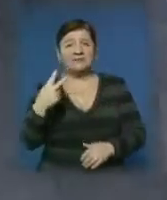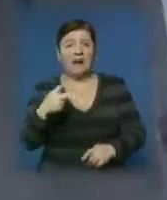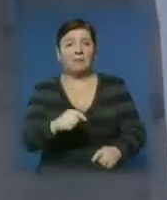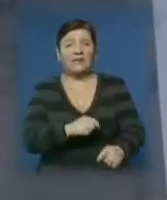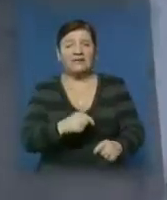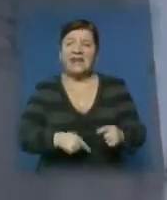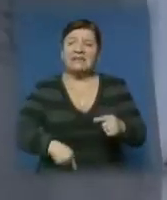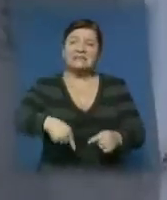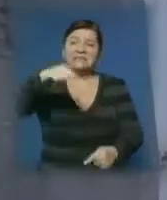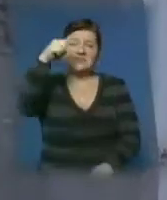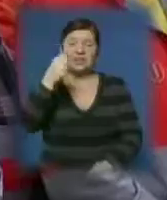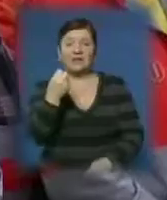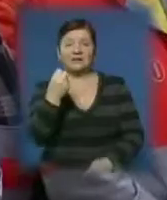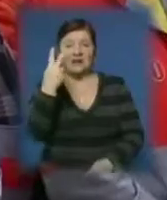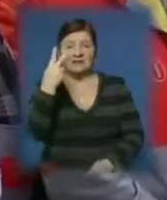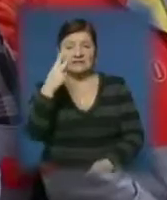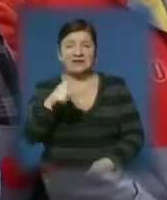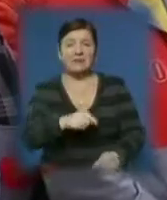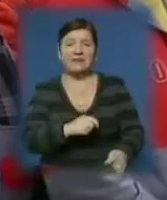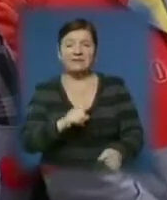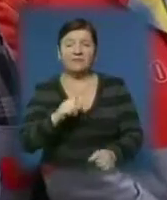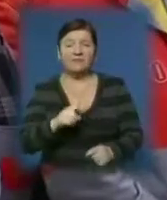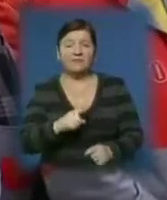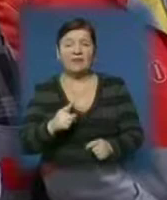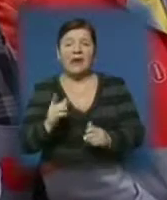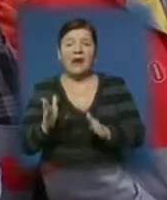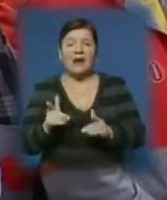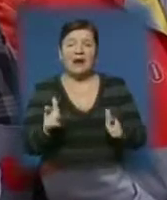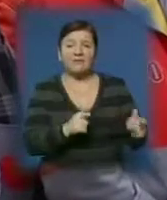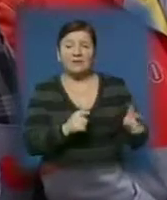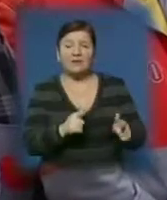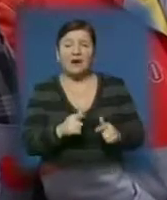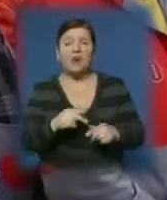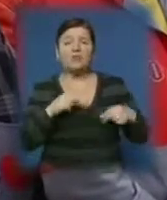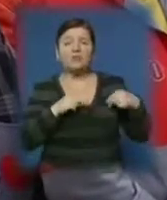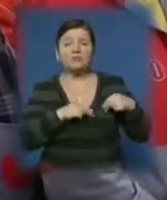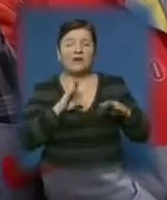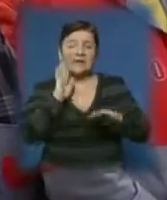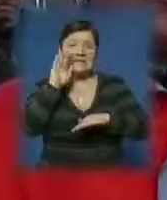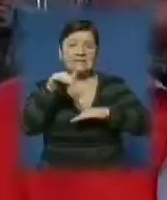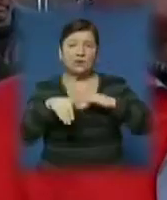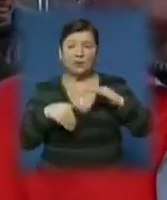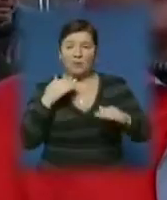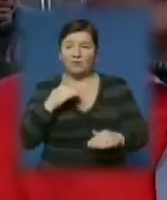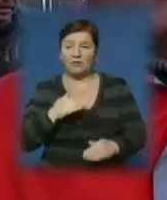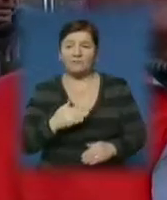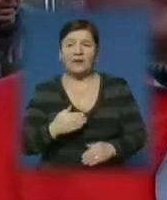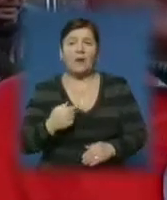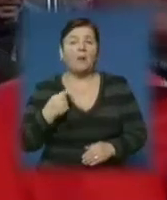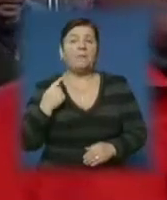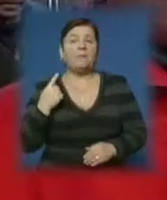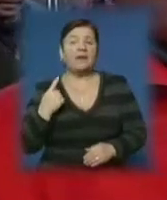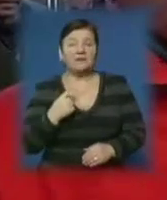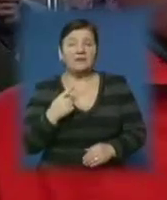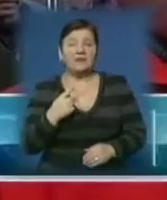вишки він буде 12 метрів. Щоб не відставати від графіку, будівельники працюватимуть цілодобово. Перший метр, звісно, буде